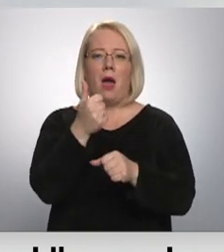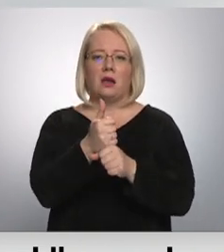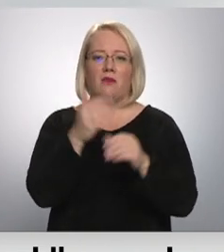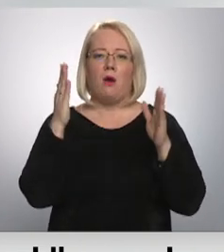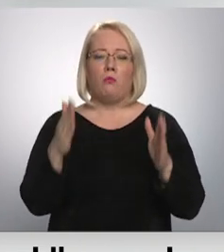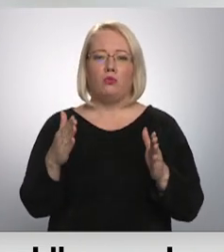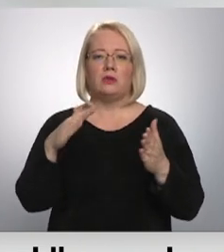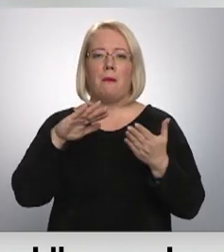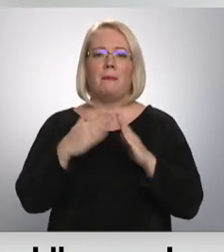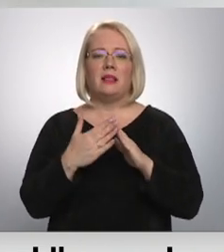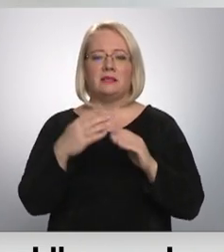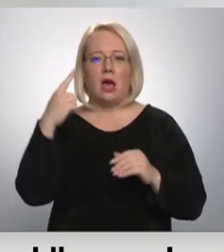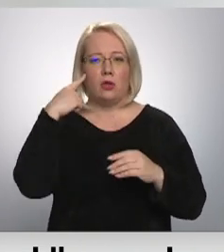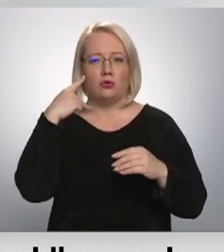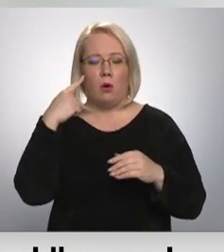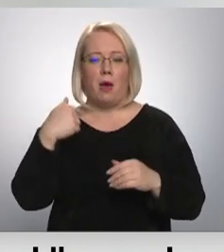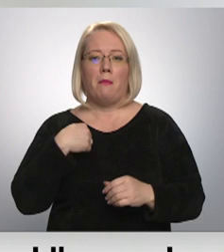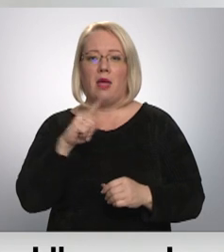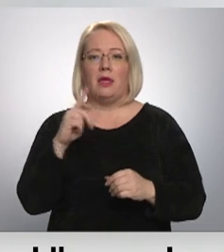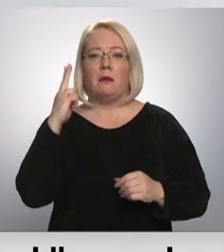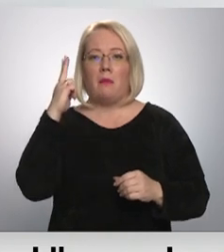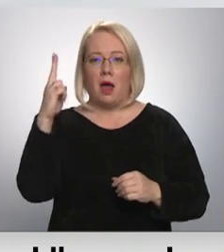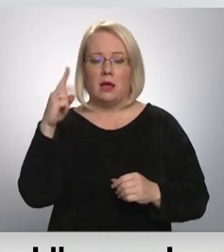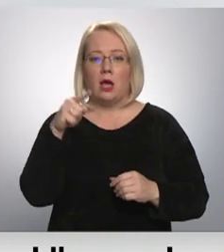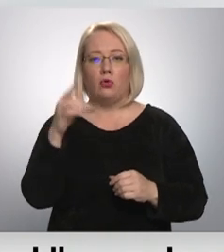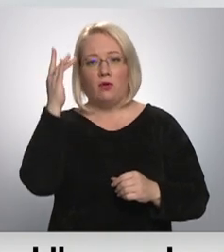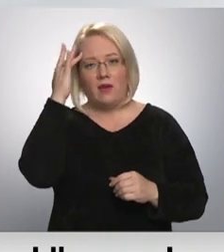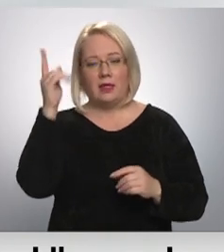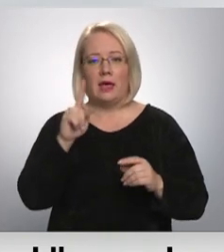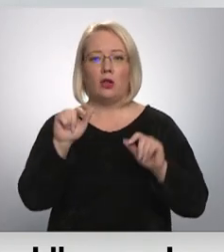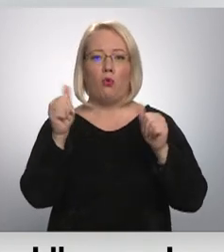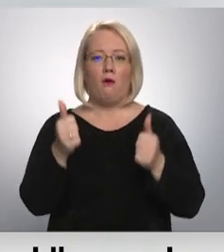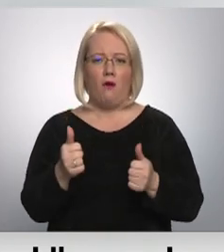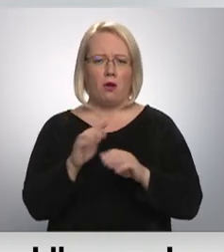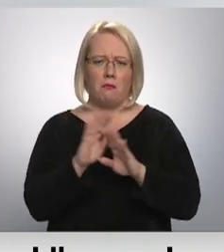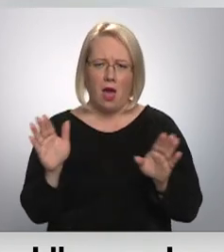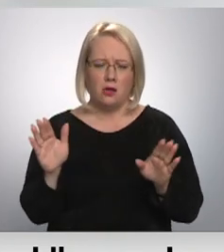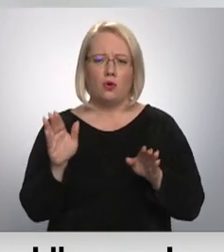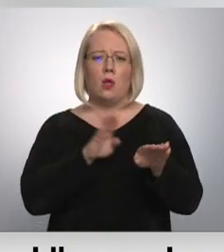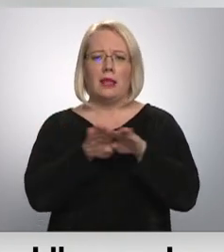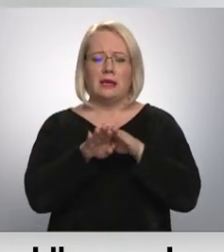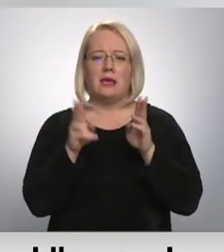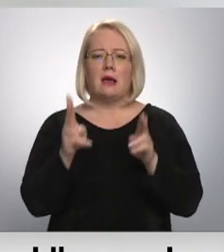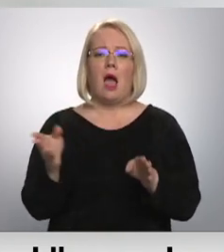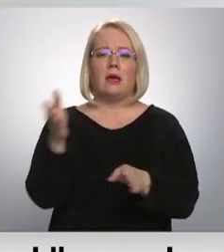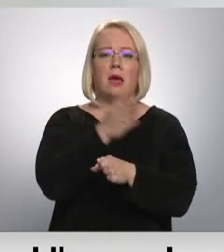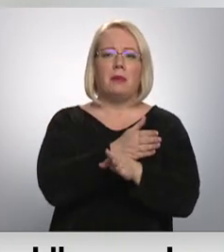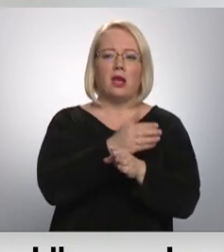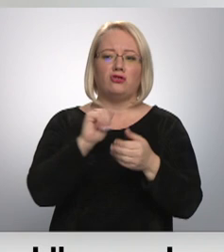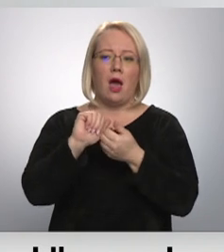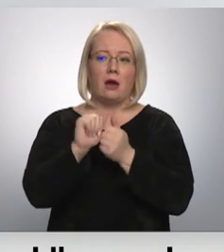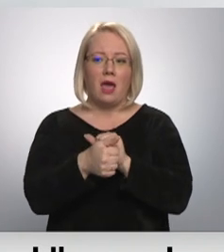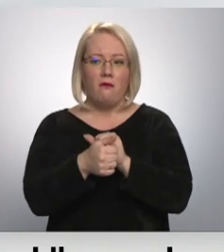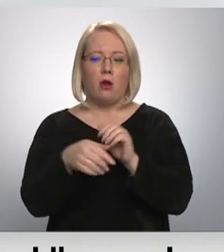ar pilsētas domāšanu. Man ir pārliecība, ka tur viedoklis ir noformēts un līdzīgi kā iepriekšējā reformā